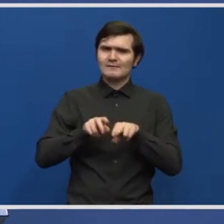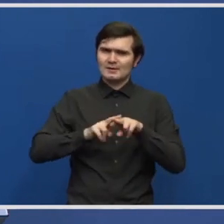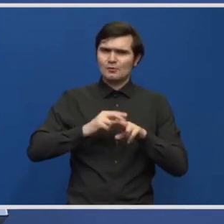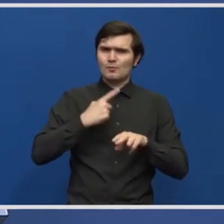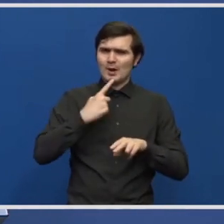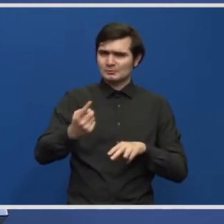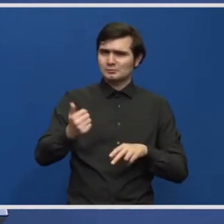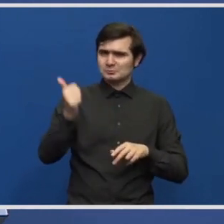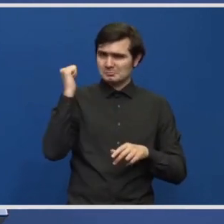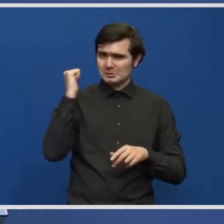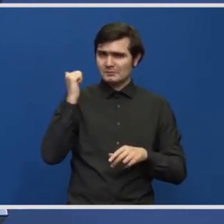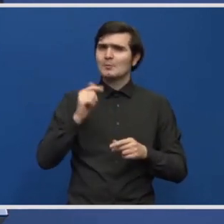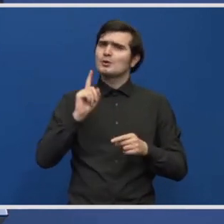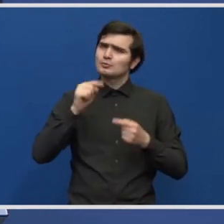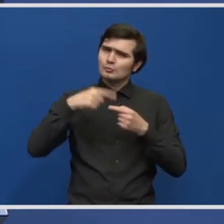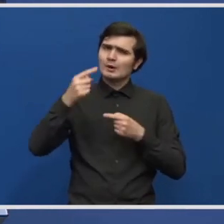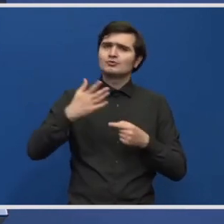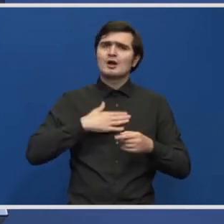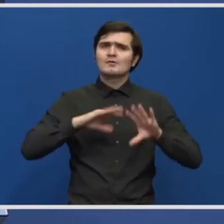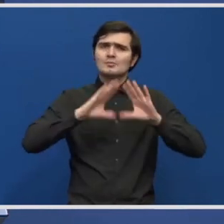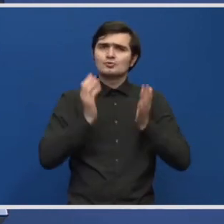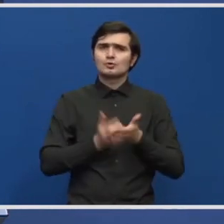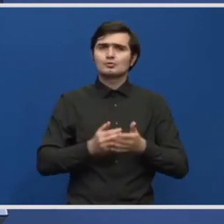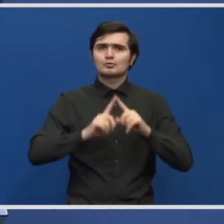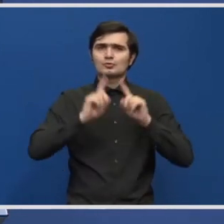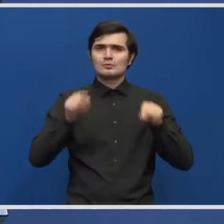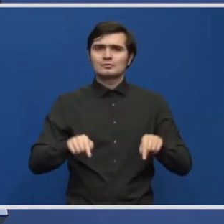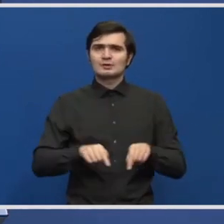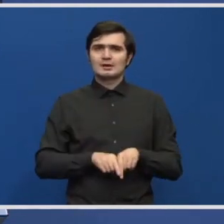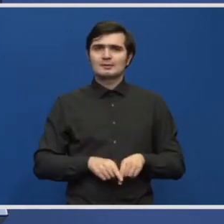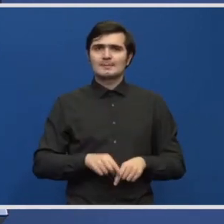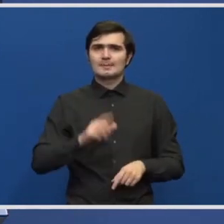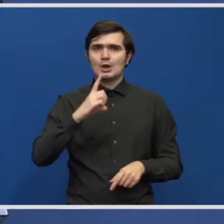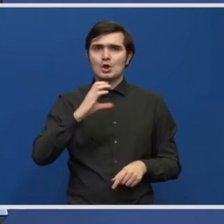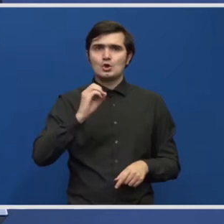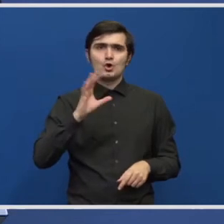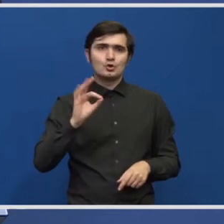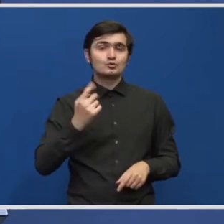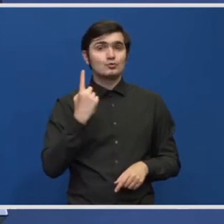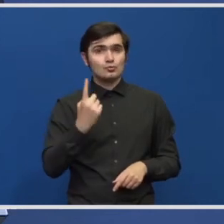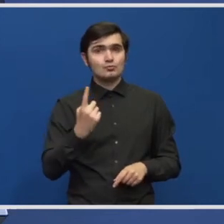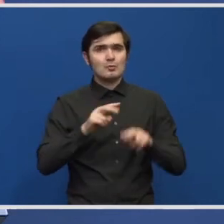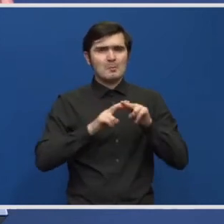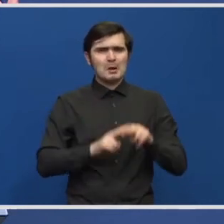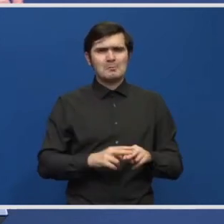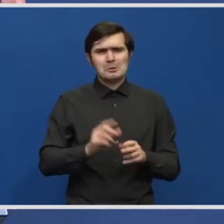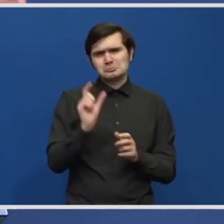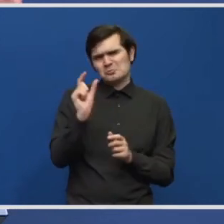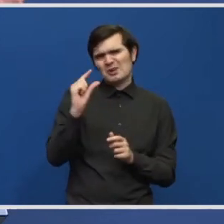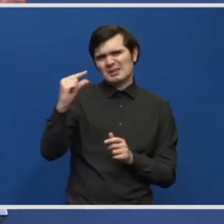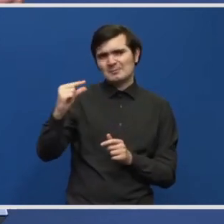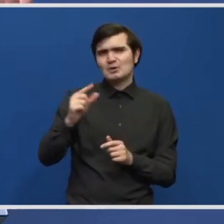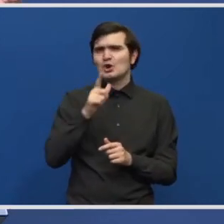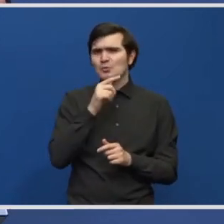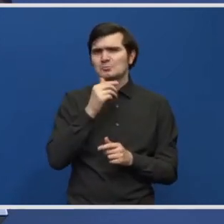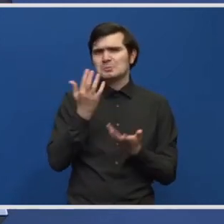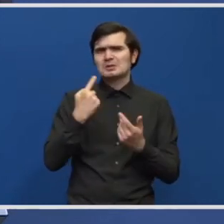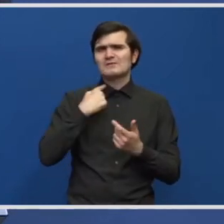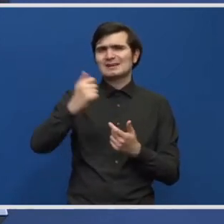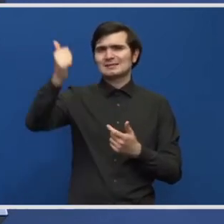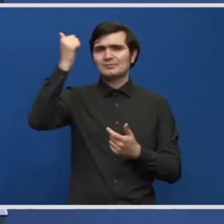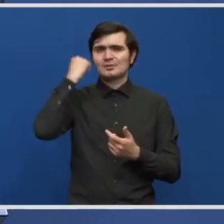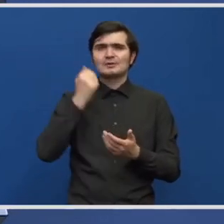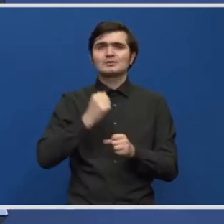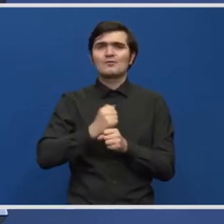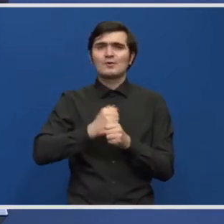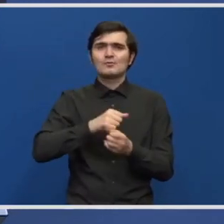lotul contractat. Lotul 1, mai avem o bucățică mică unde s-au făcut exproprierile acum câteva săptămâni,